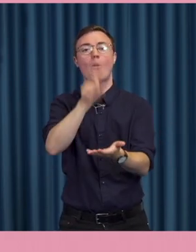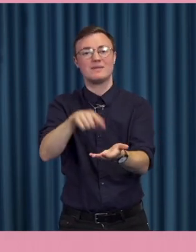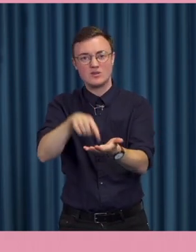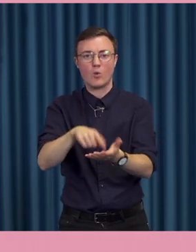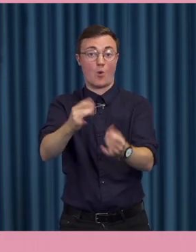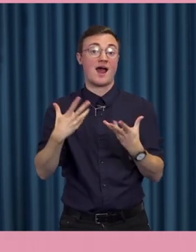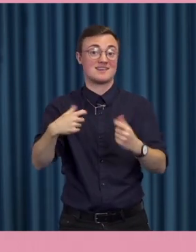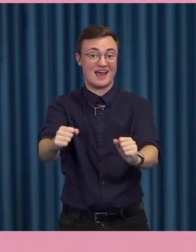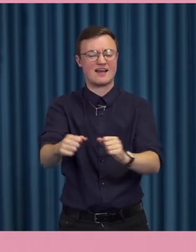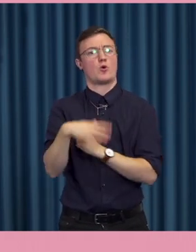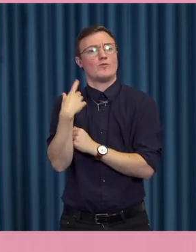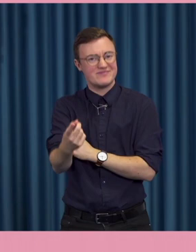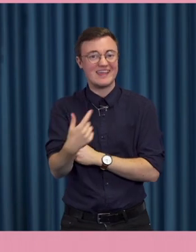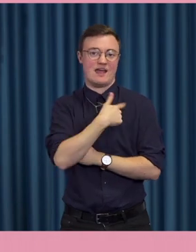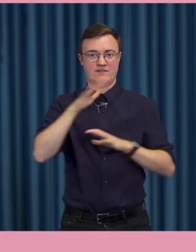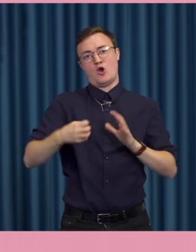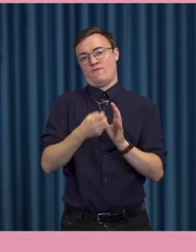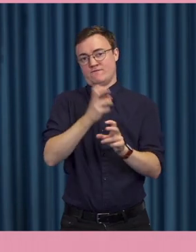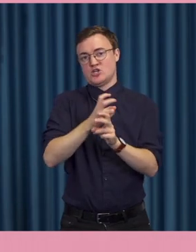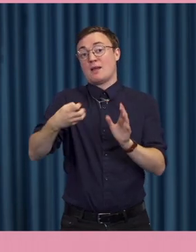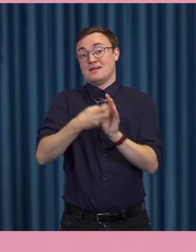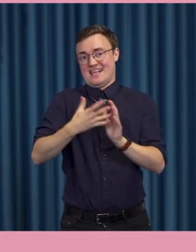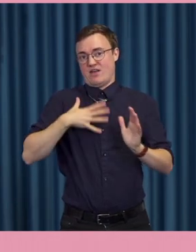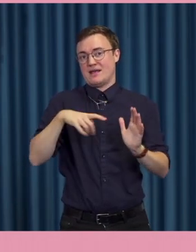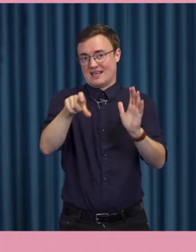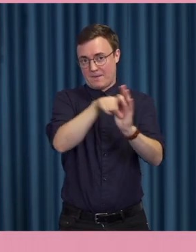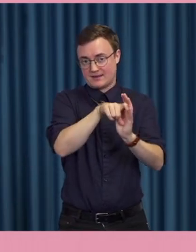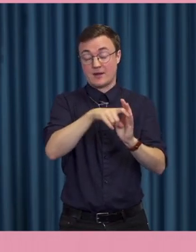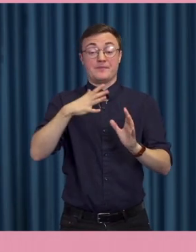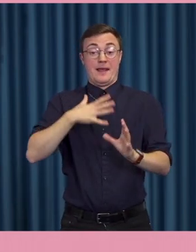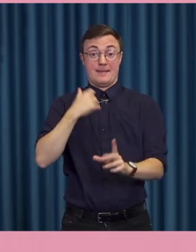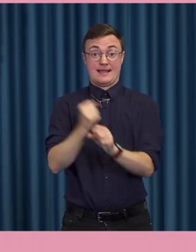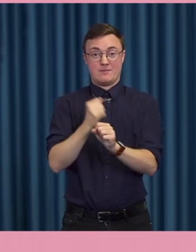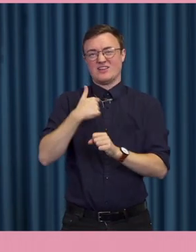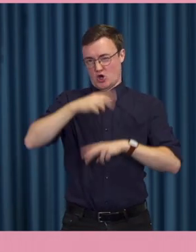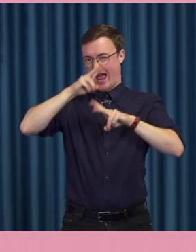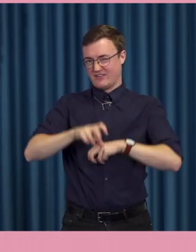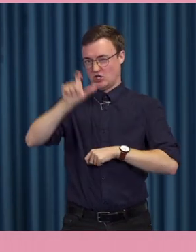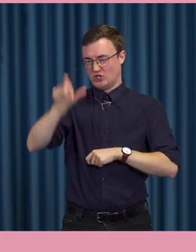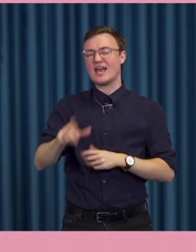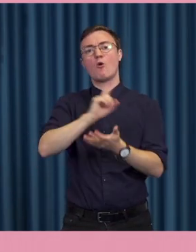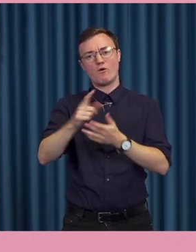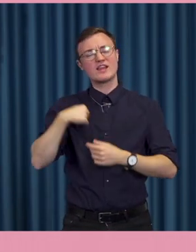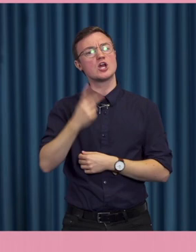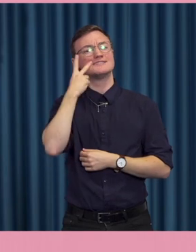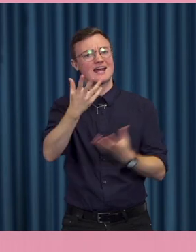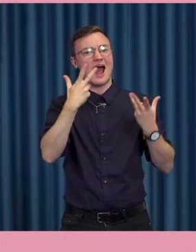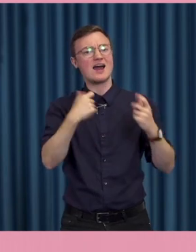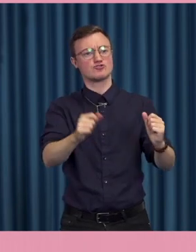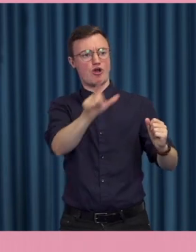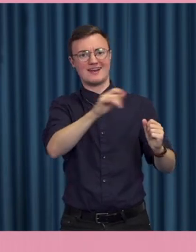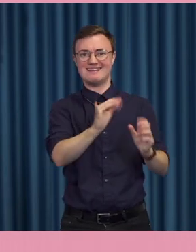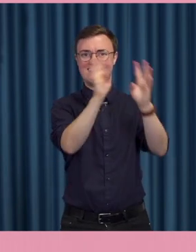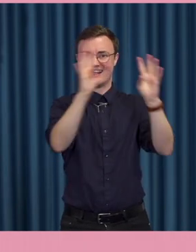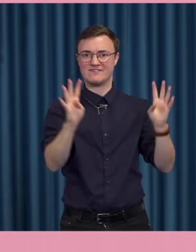Och det är det vi har försökt att beskriva här. I mitt arbete som analytiker så ser jag ofta aktörer online som